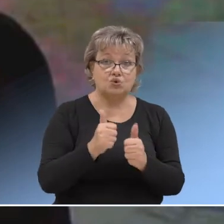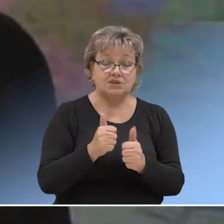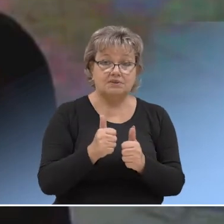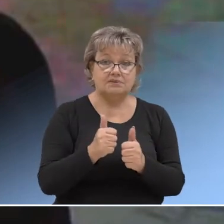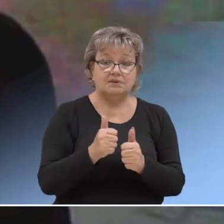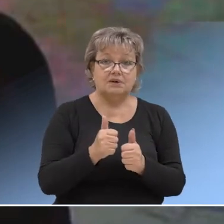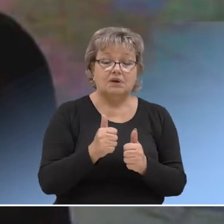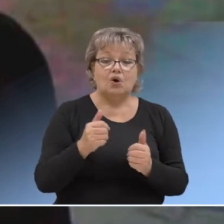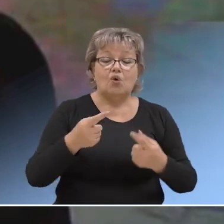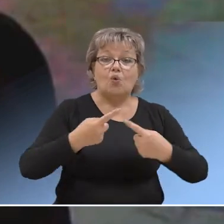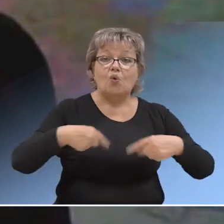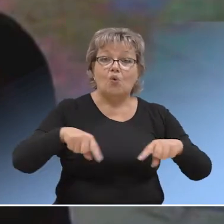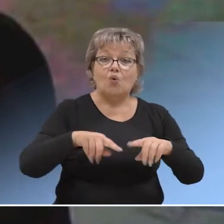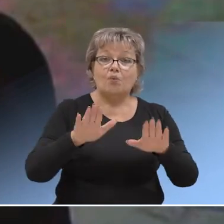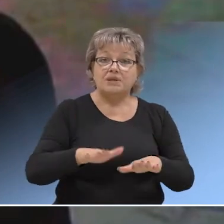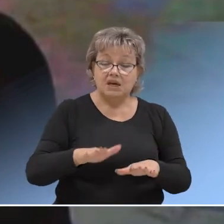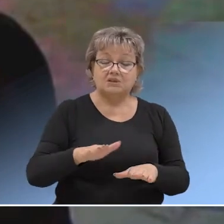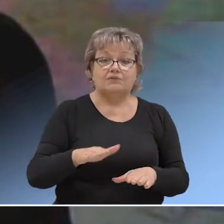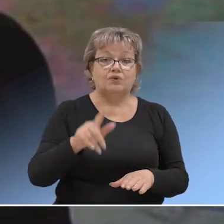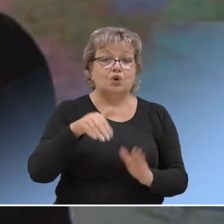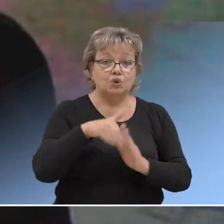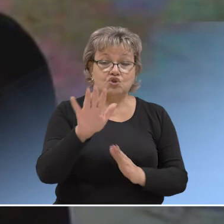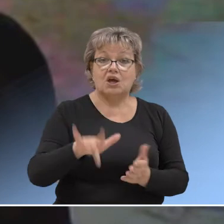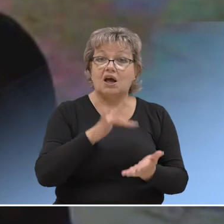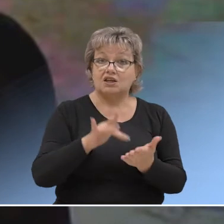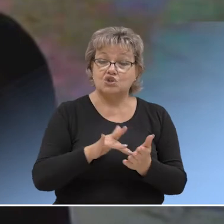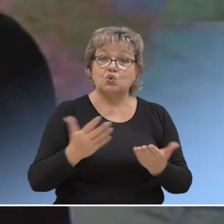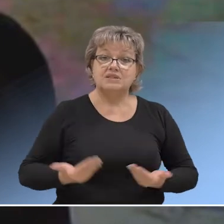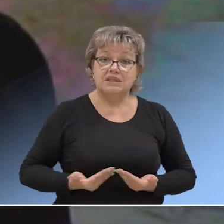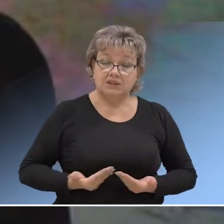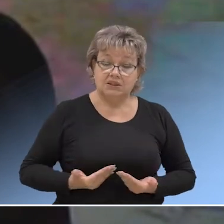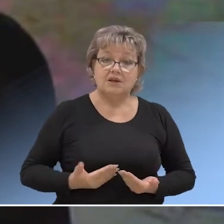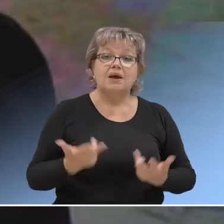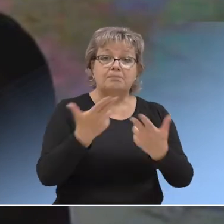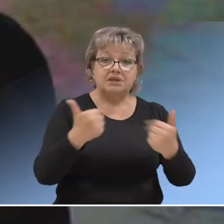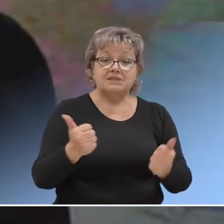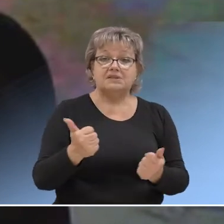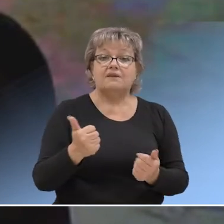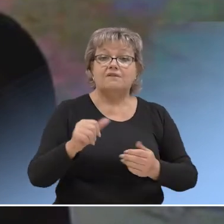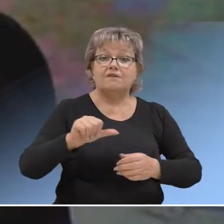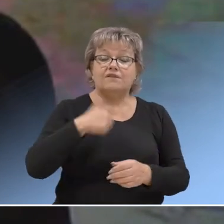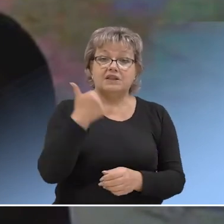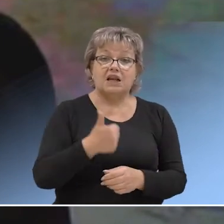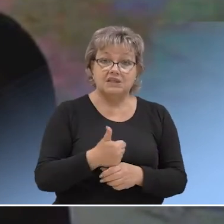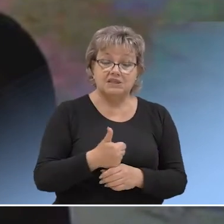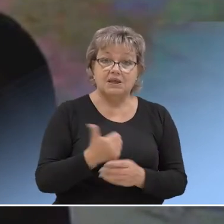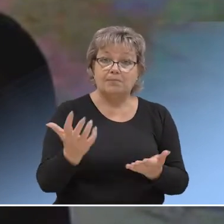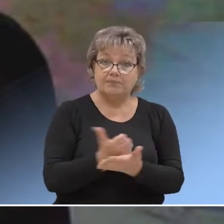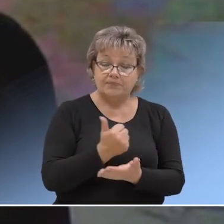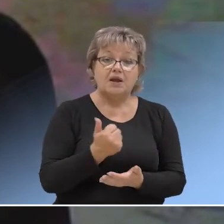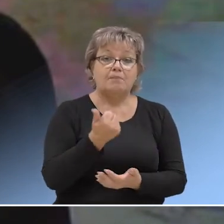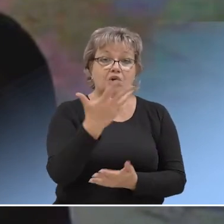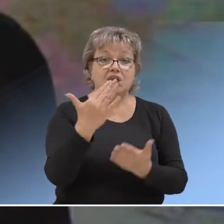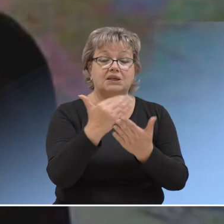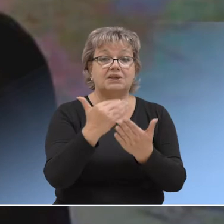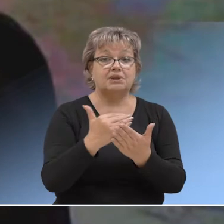объектов лучшей комфортной городской среды. Она была признана финалистом, но по